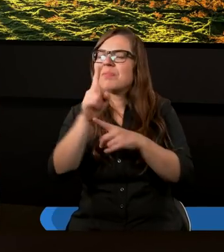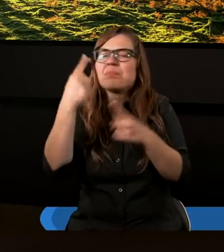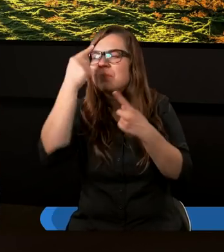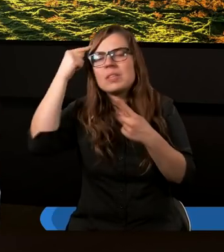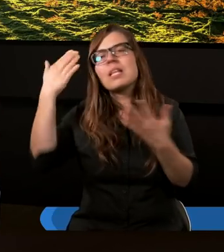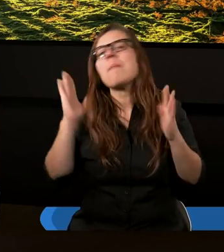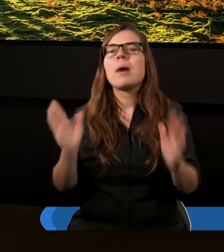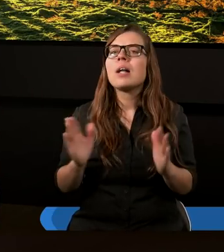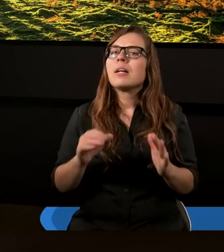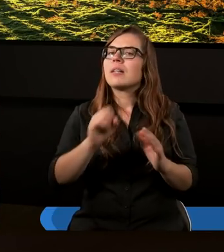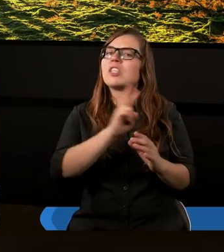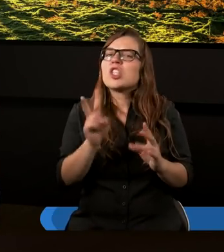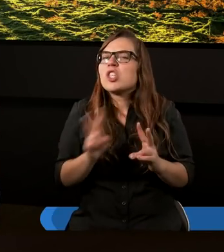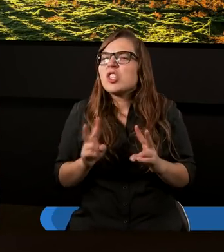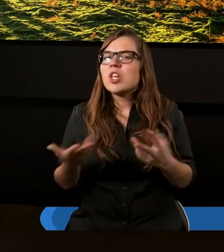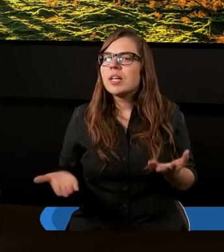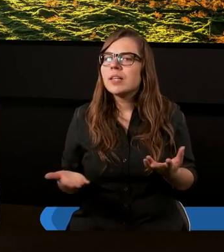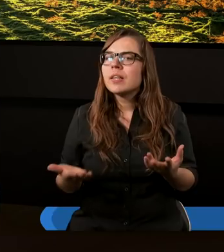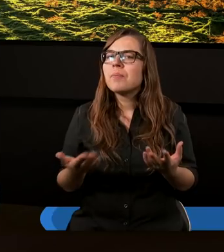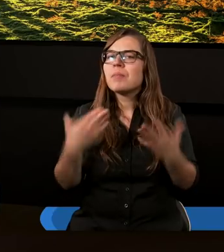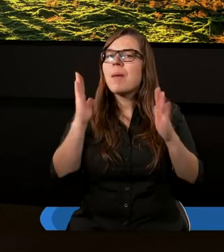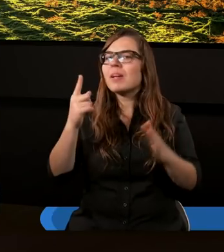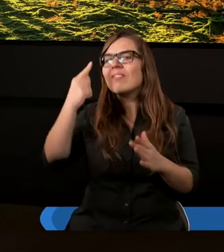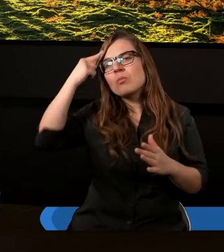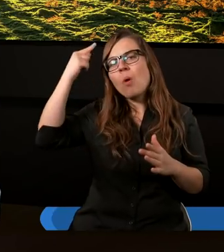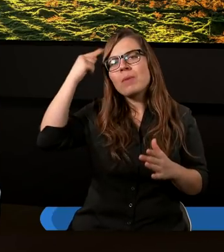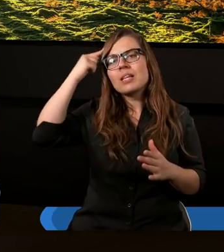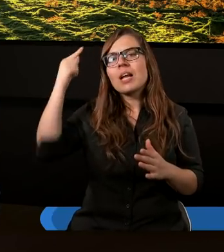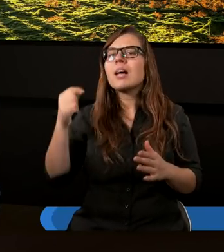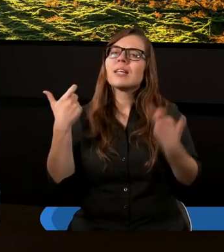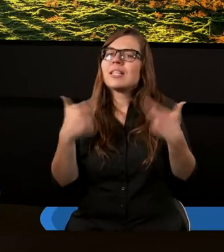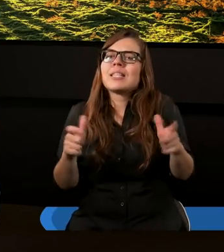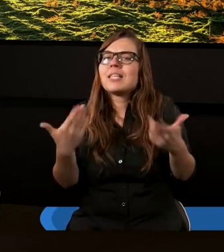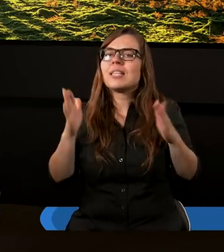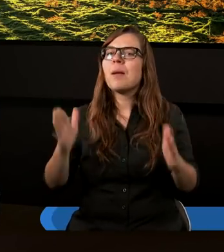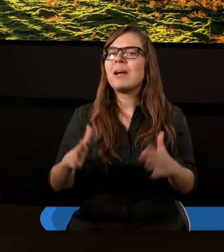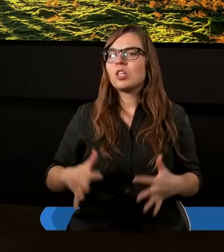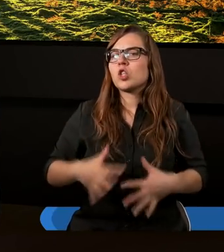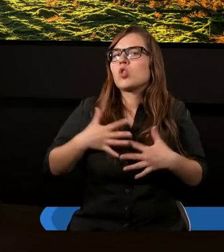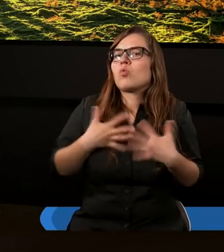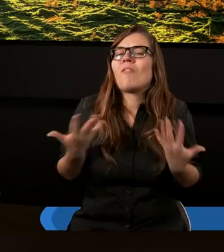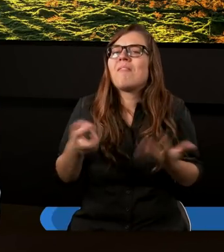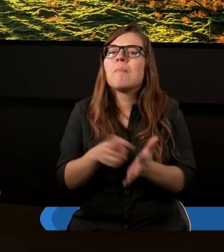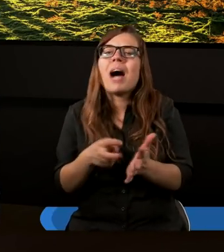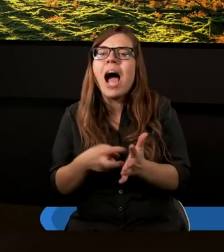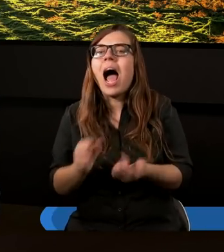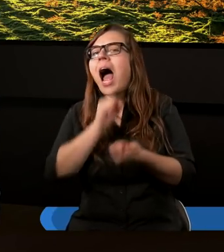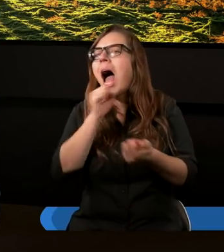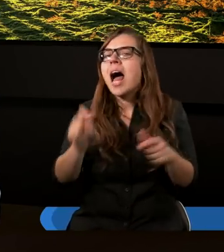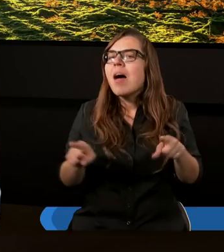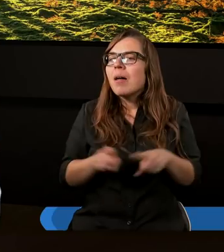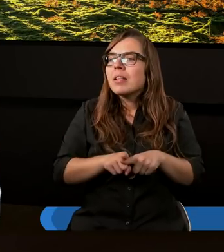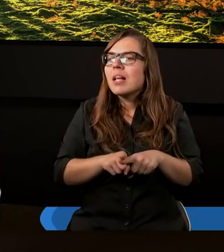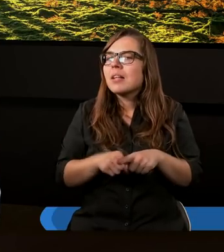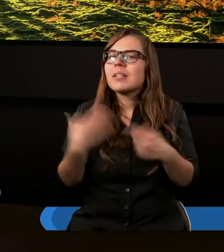myślał i nikt jej nie będzie wspominał, nikt nie będzie odczuwał jej braku, ani też